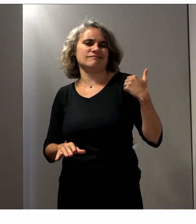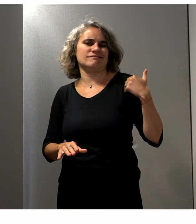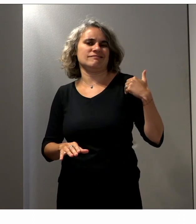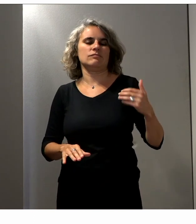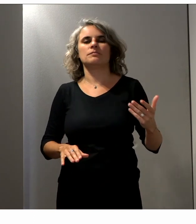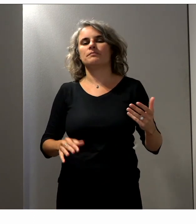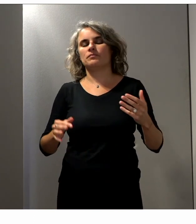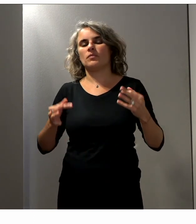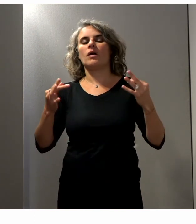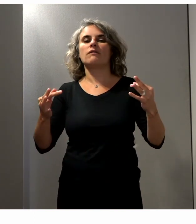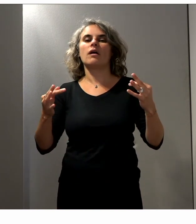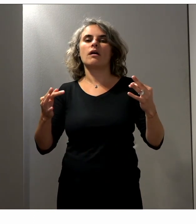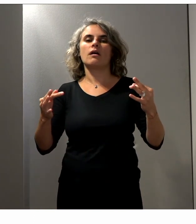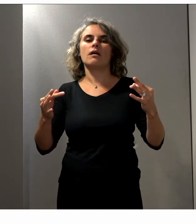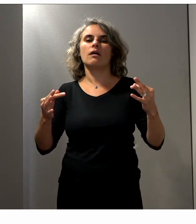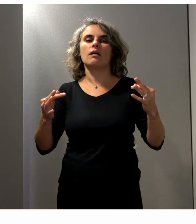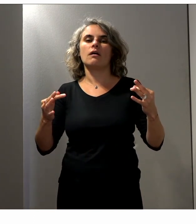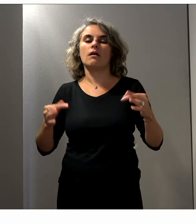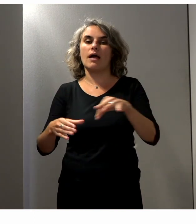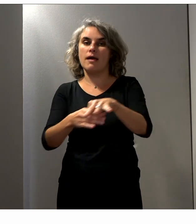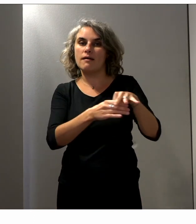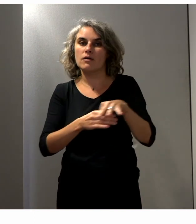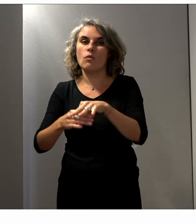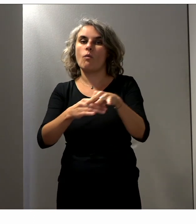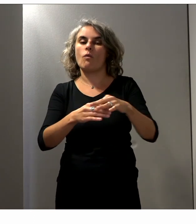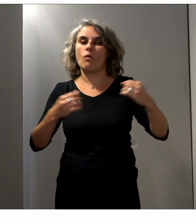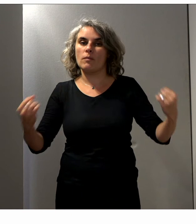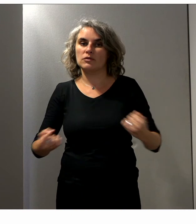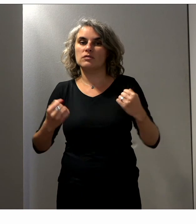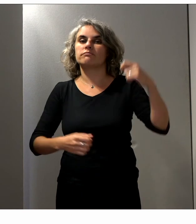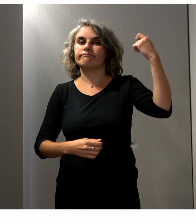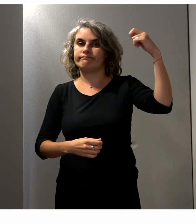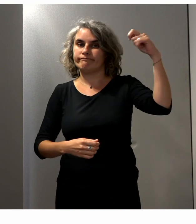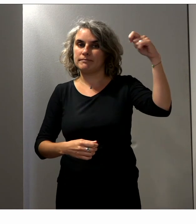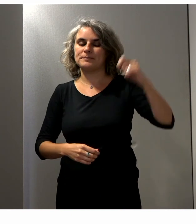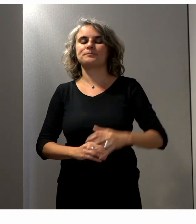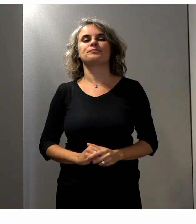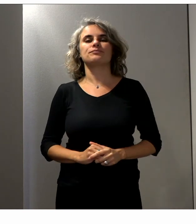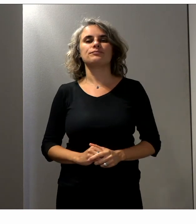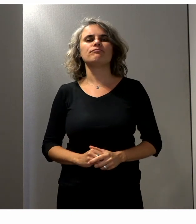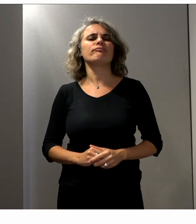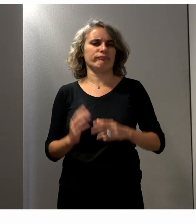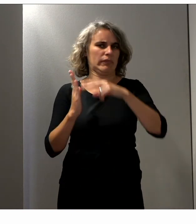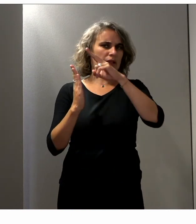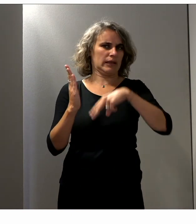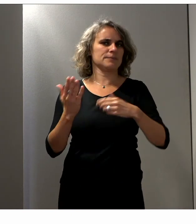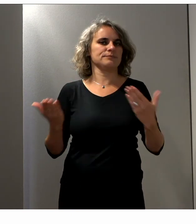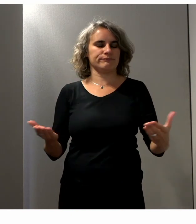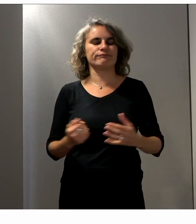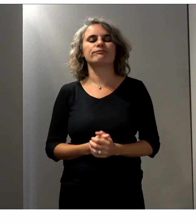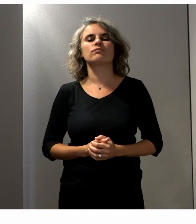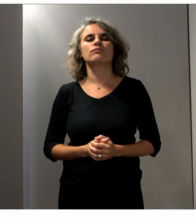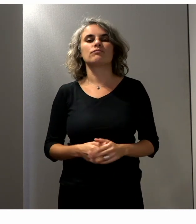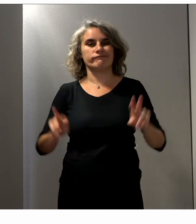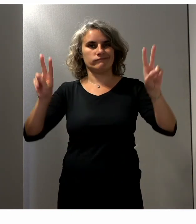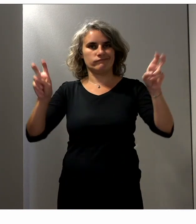portant diverses mesures relatives à l'élection du président de la République. On lit donc ceci,